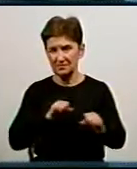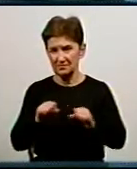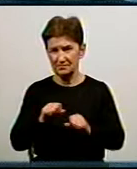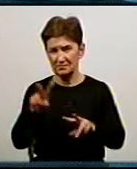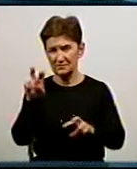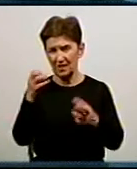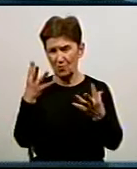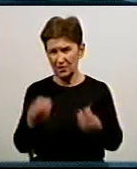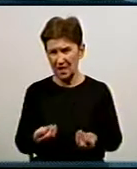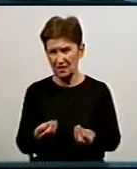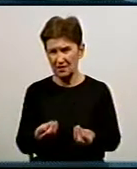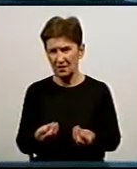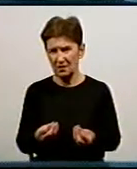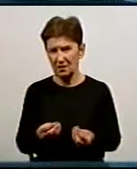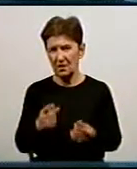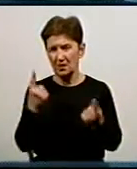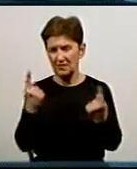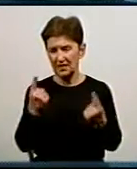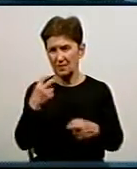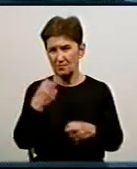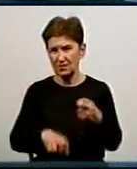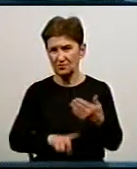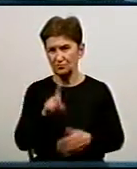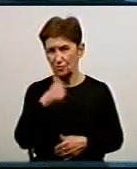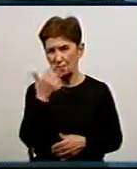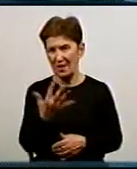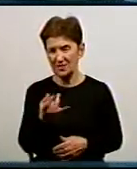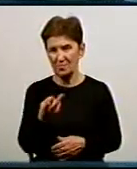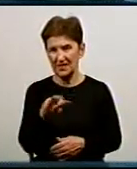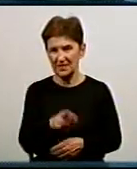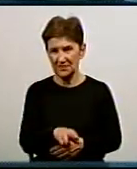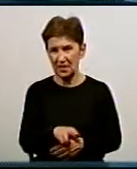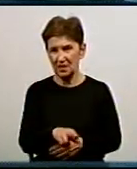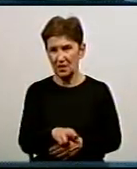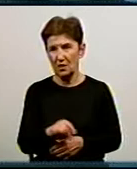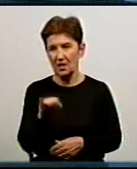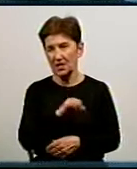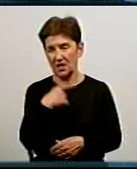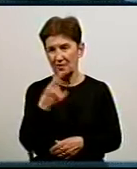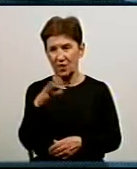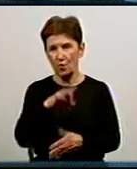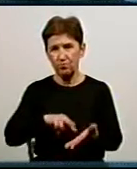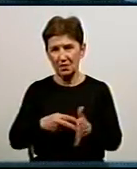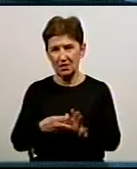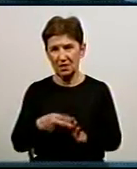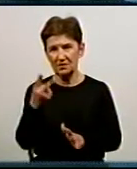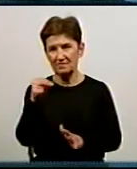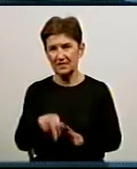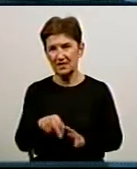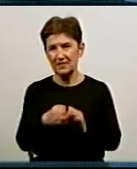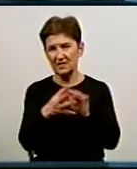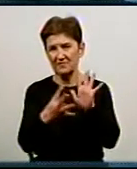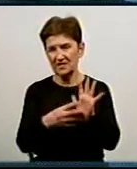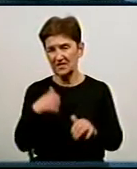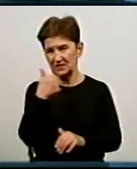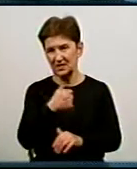про один з найбільших перегрів, який стався на початку року, 5 березня, у Кропивницькому і говорили про плани на 2019